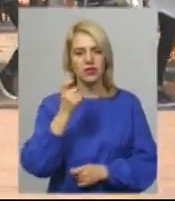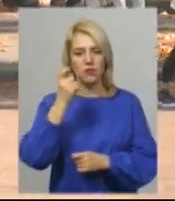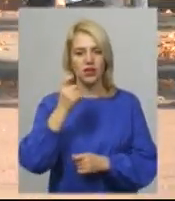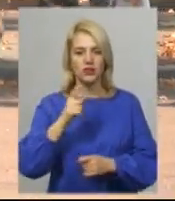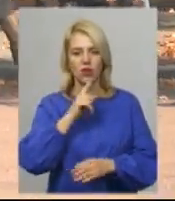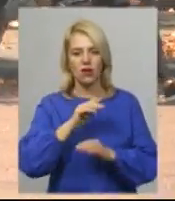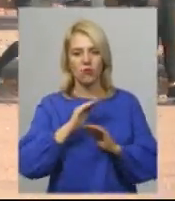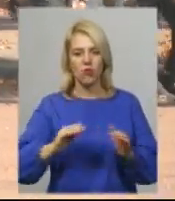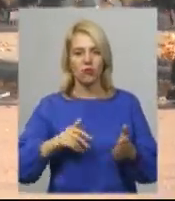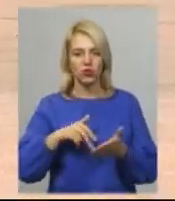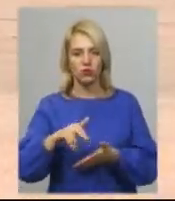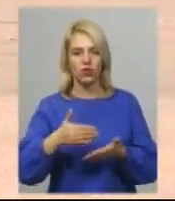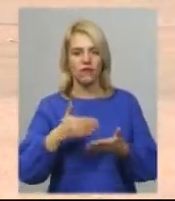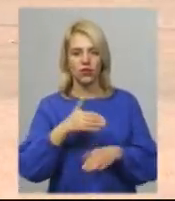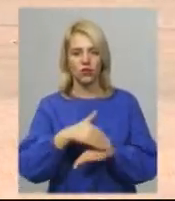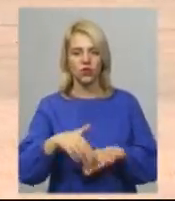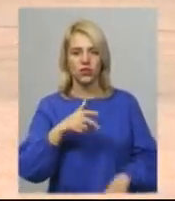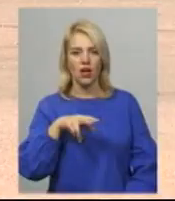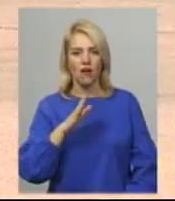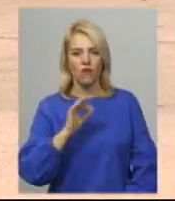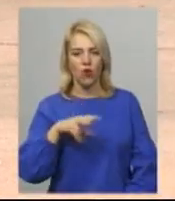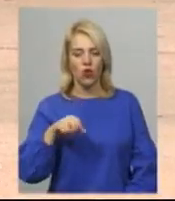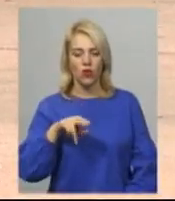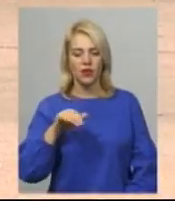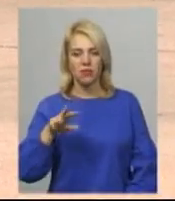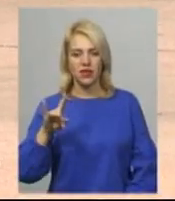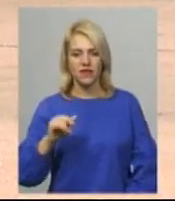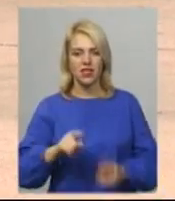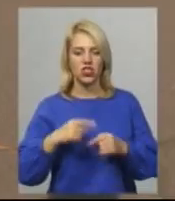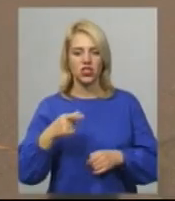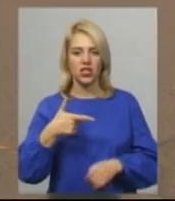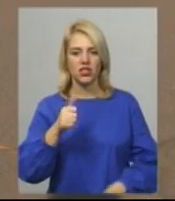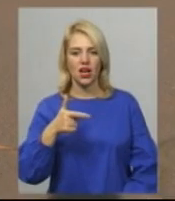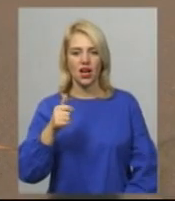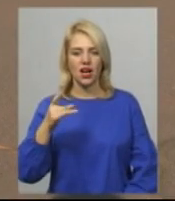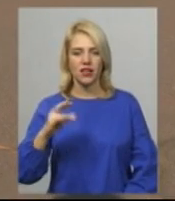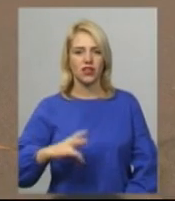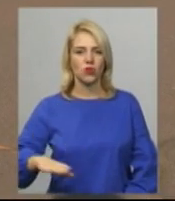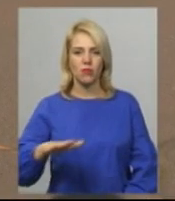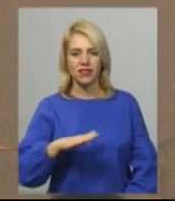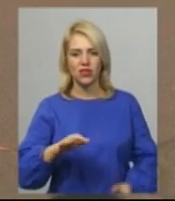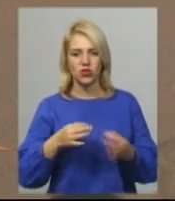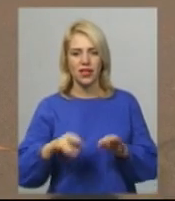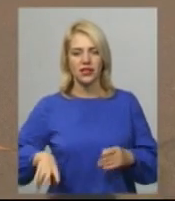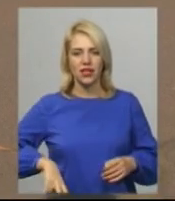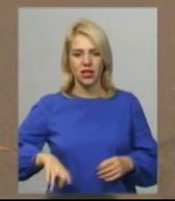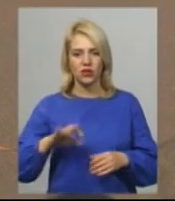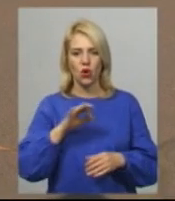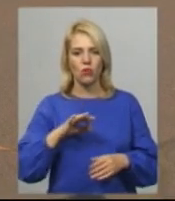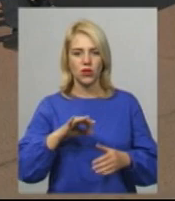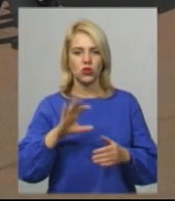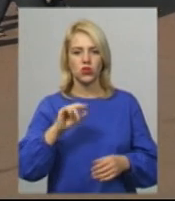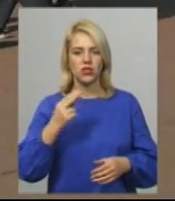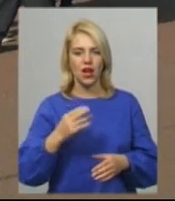мовчки колоною від вулиці Володимирської через вулицю Гагаріна до Майдана Незалежності. Директорка обласного центру соціально-психологічної